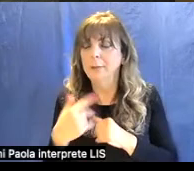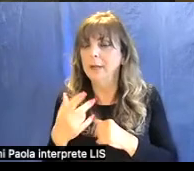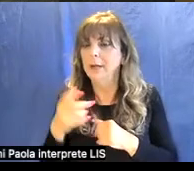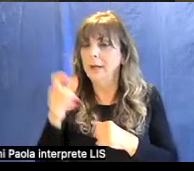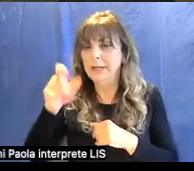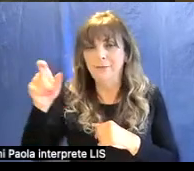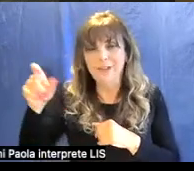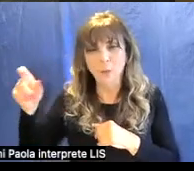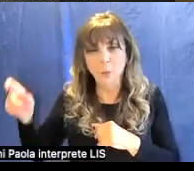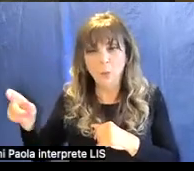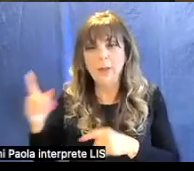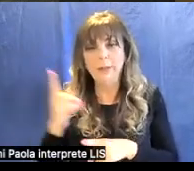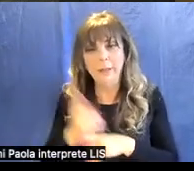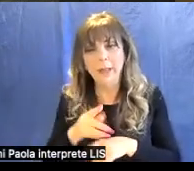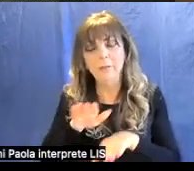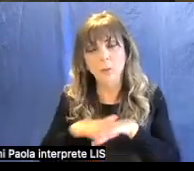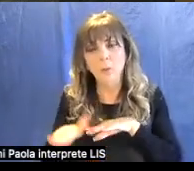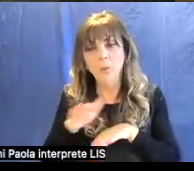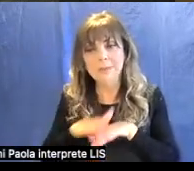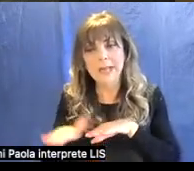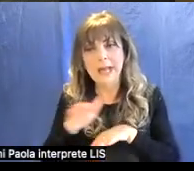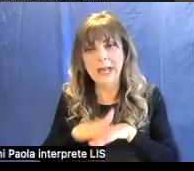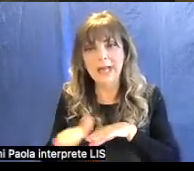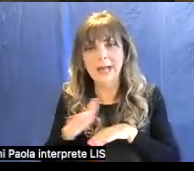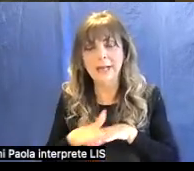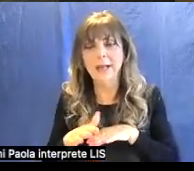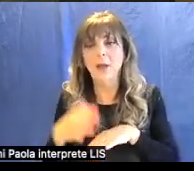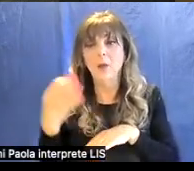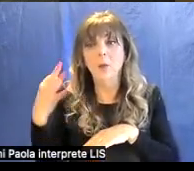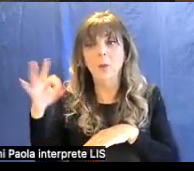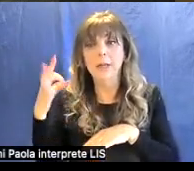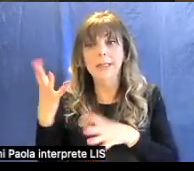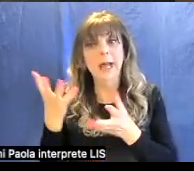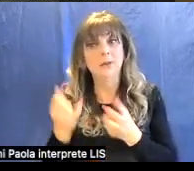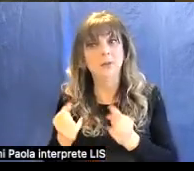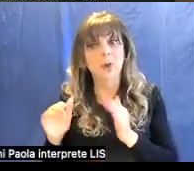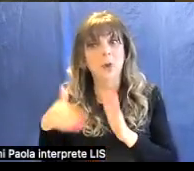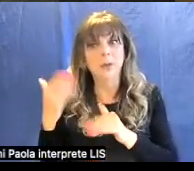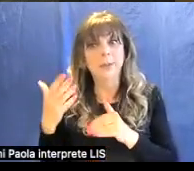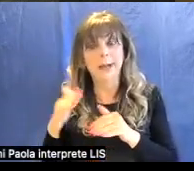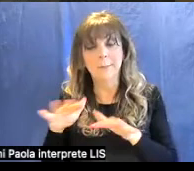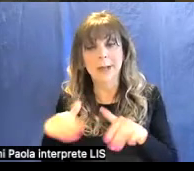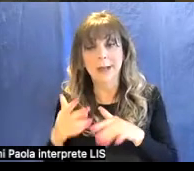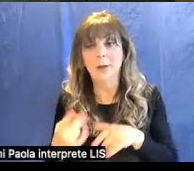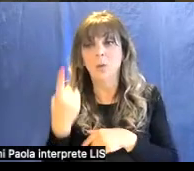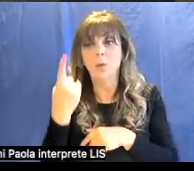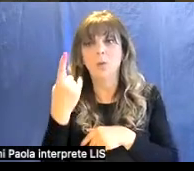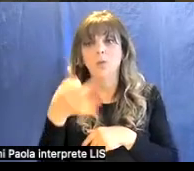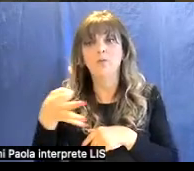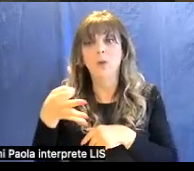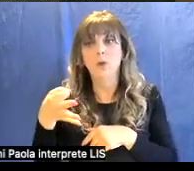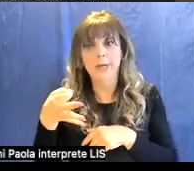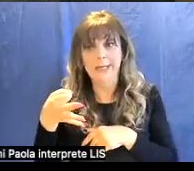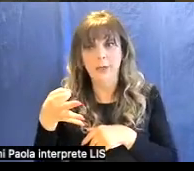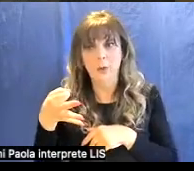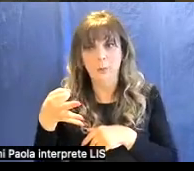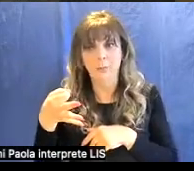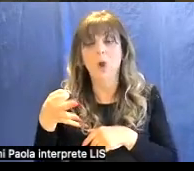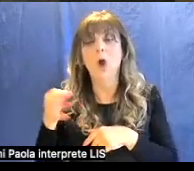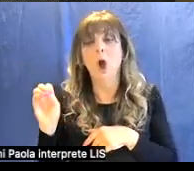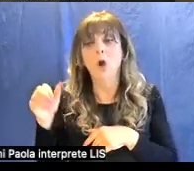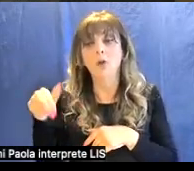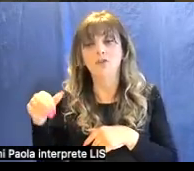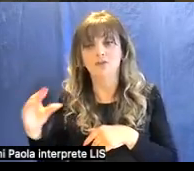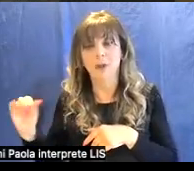vengano usate qualità di azzurro oltremare da un fiorino loncia mentre